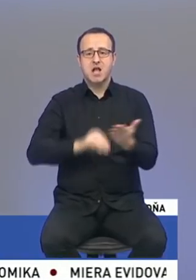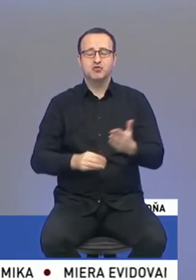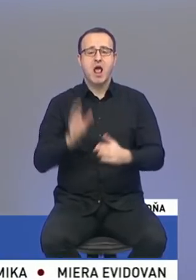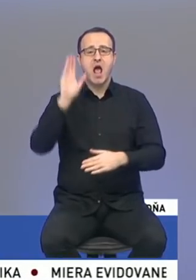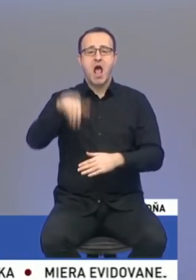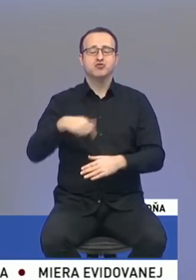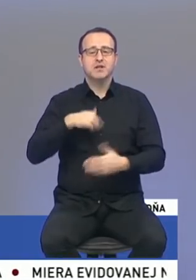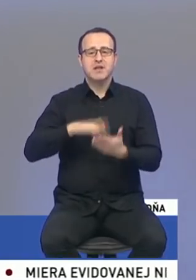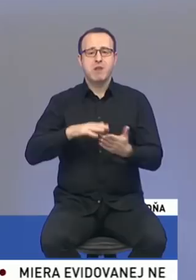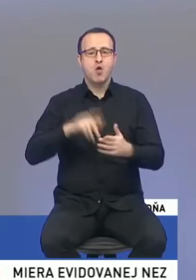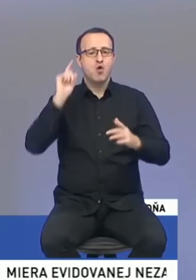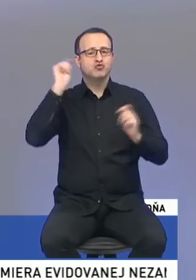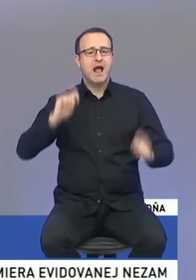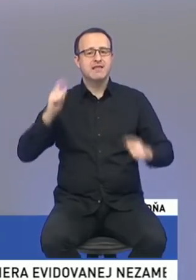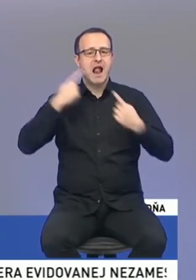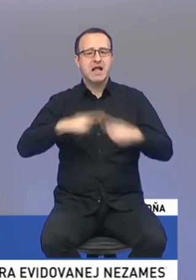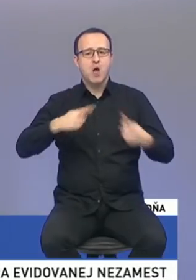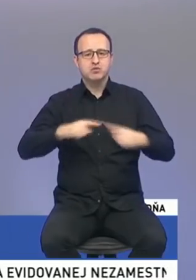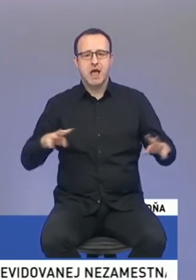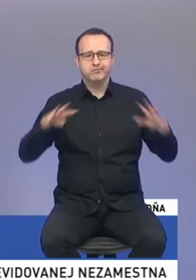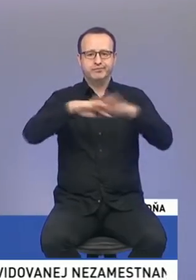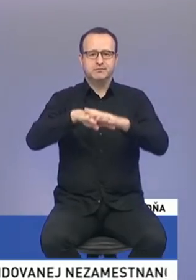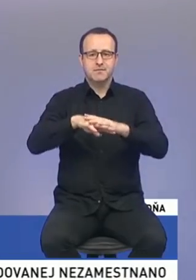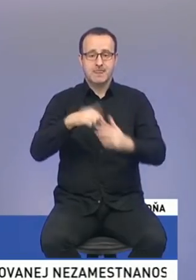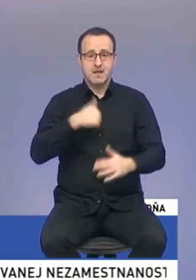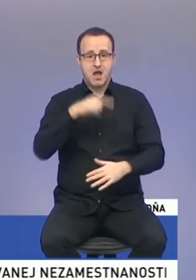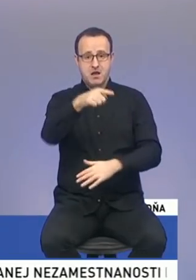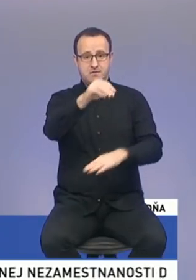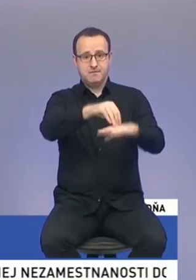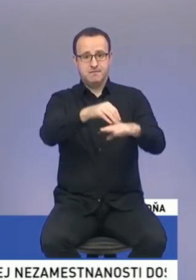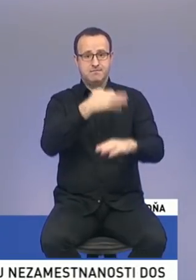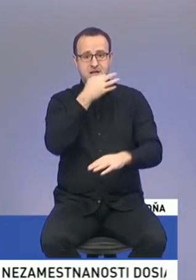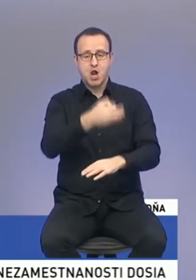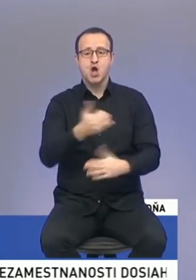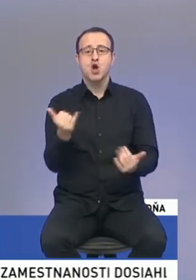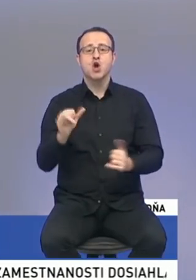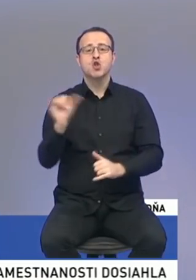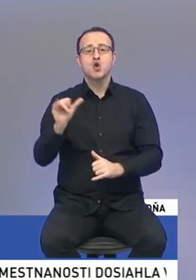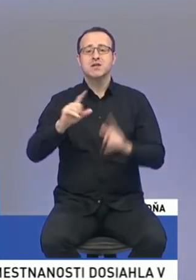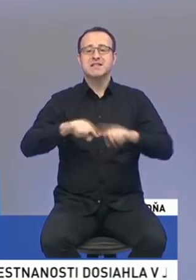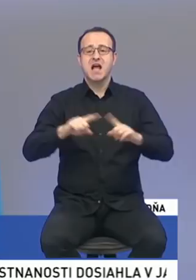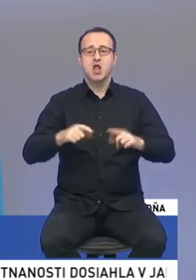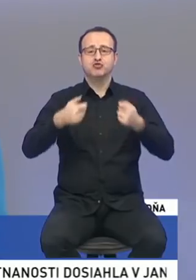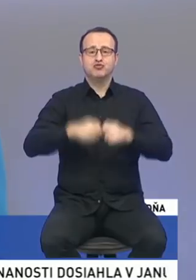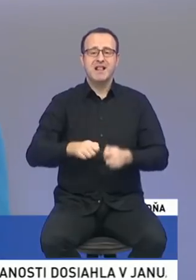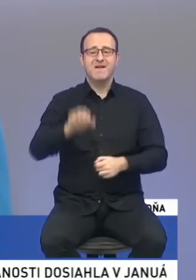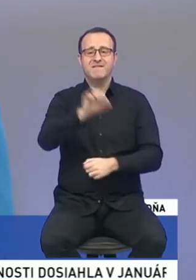v dobe, kedy trebalo prekryť kauzy. Ale ja by som sa vás, pani redaktorka, spýtala, či vy viete, kto je stále ešte členom práve výboru na